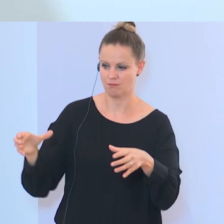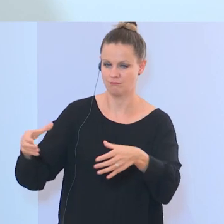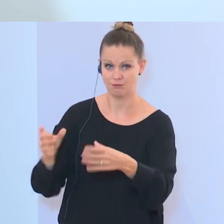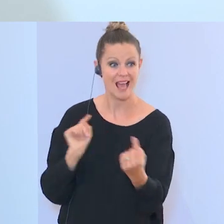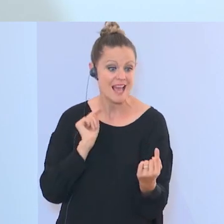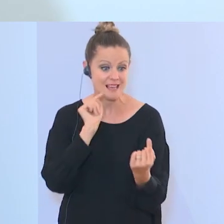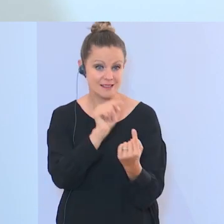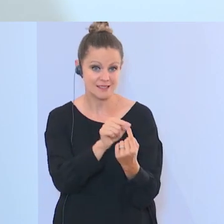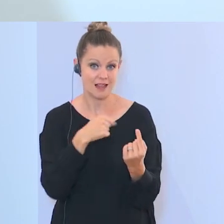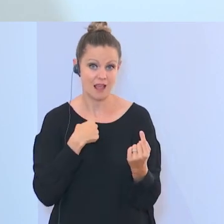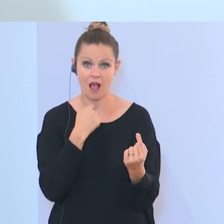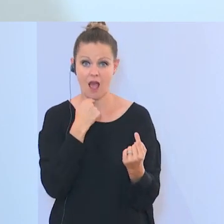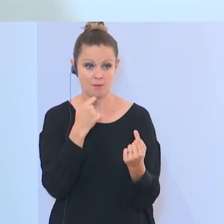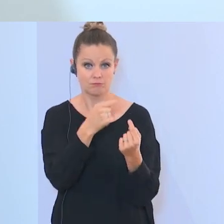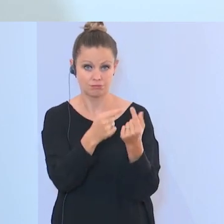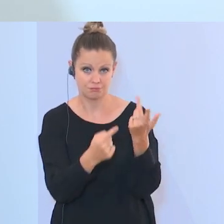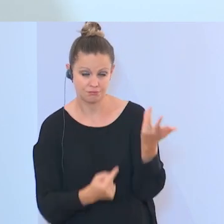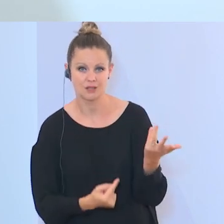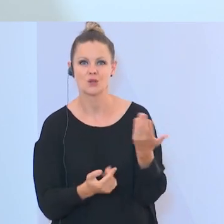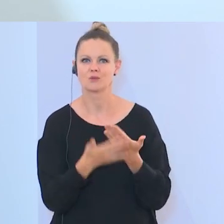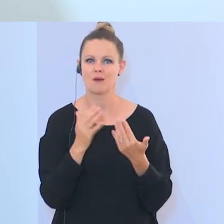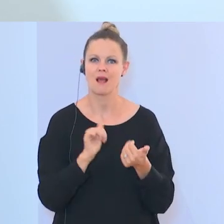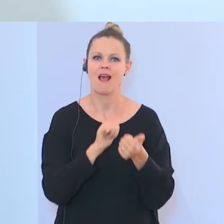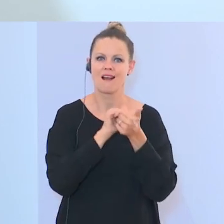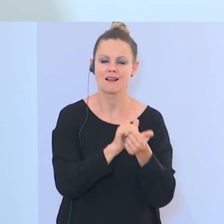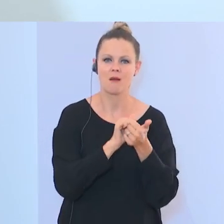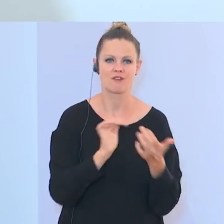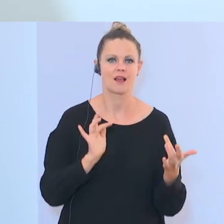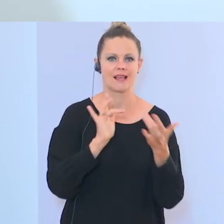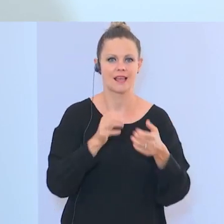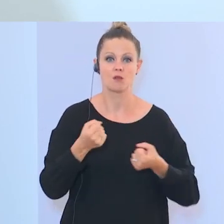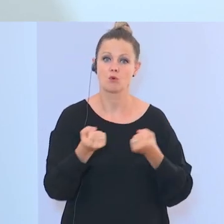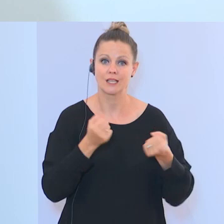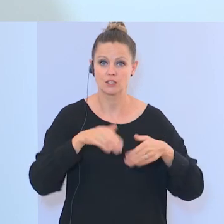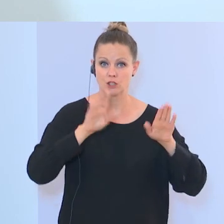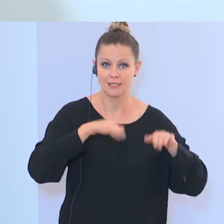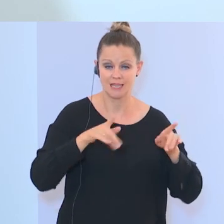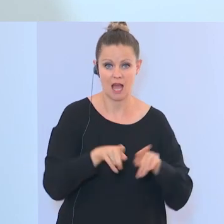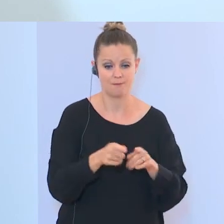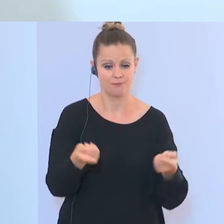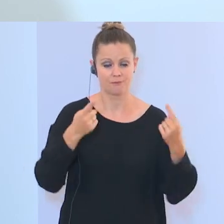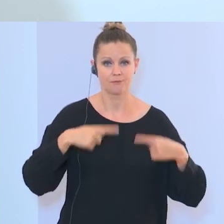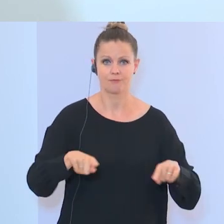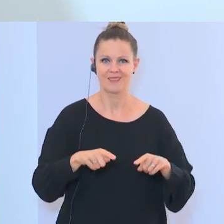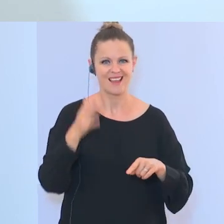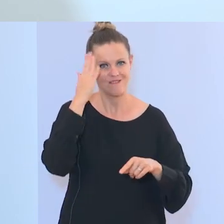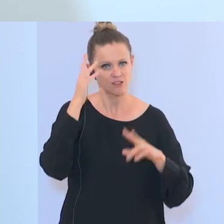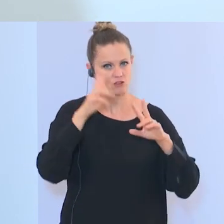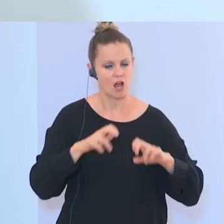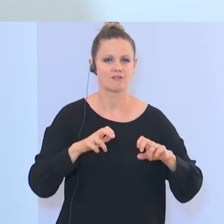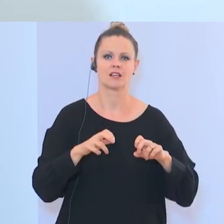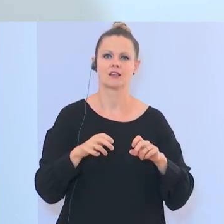die Ziele, die ich vorgegeben habe, sind der Kampf gegen den politischen Islam, die wissenschaftliche Erforschung,